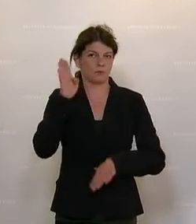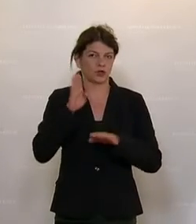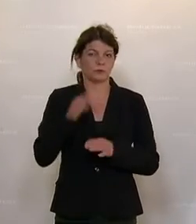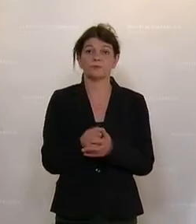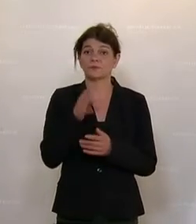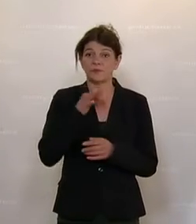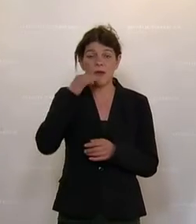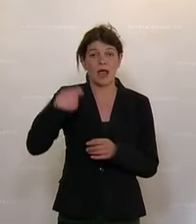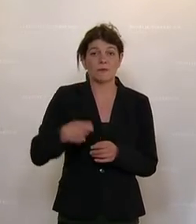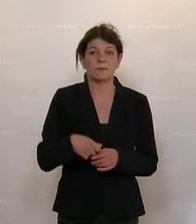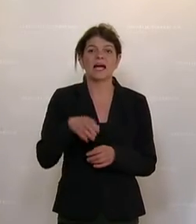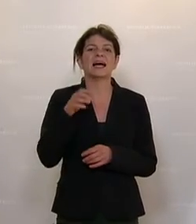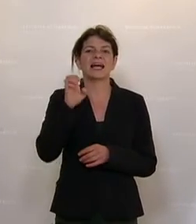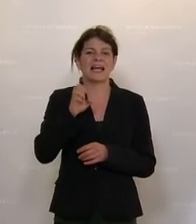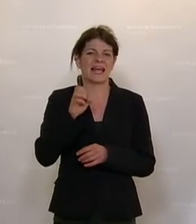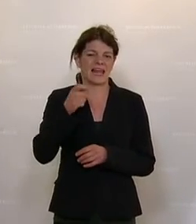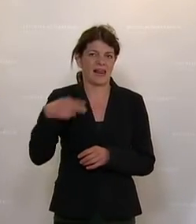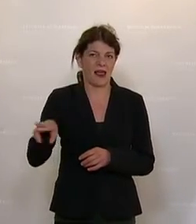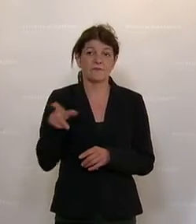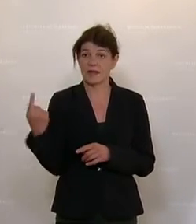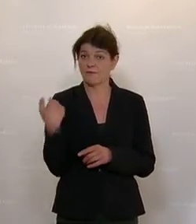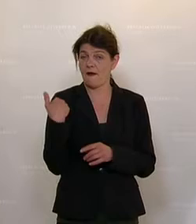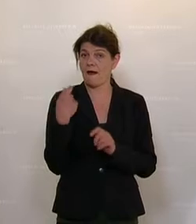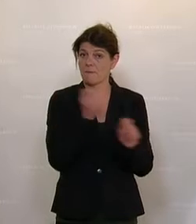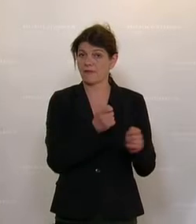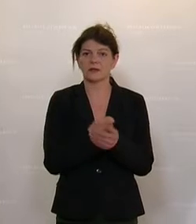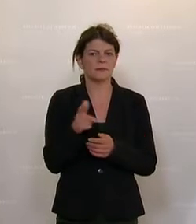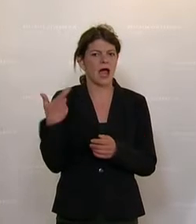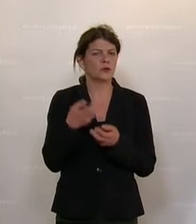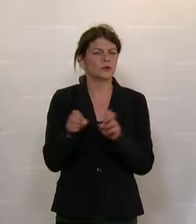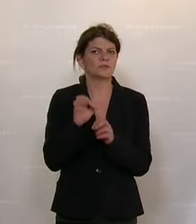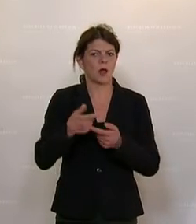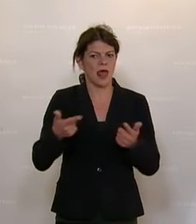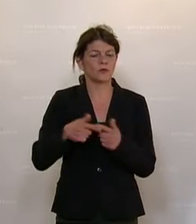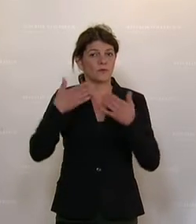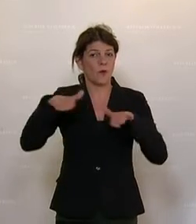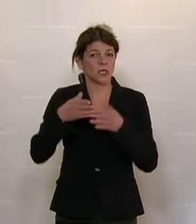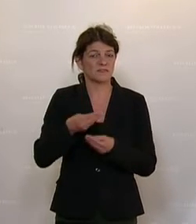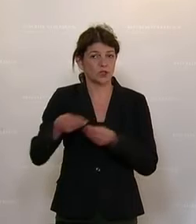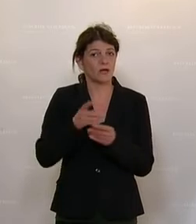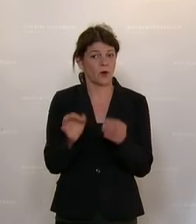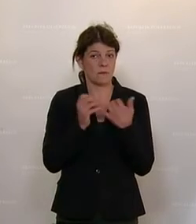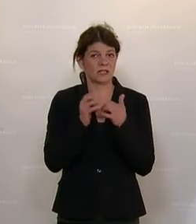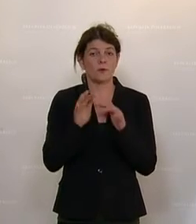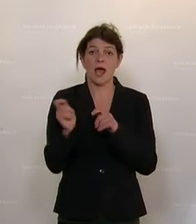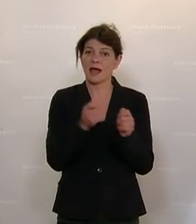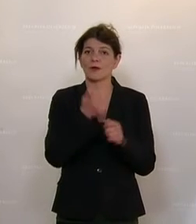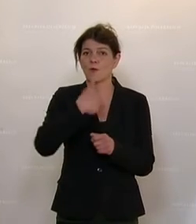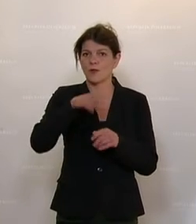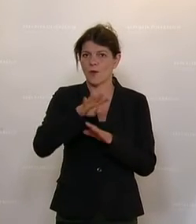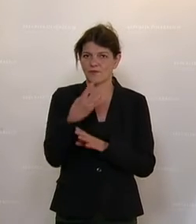Die Frau Abgeordnete Cornelia Ecker hat beantragt im Ausschuss für Land und Forstwirtschaft zur Berichterstattung über den Antrag